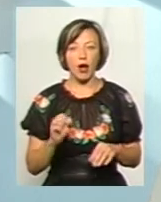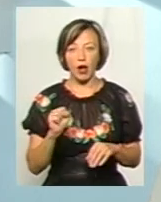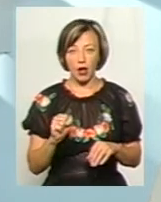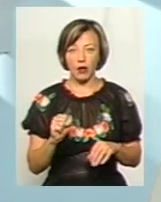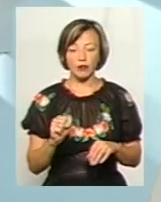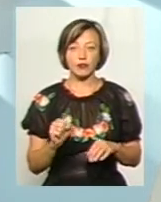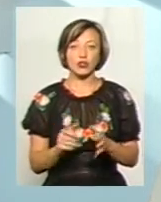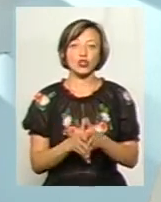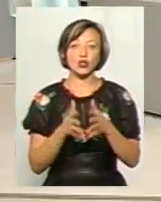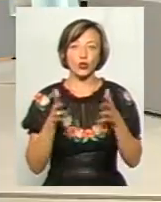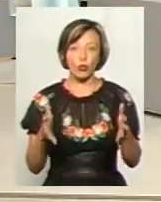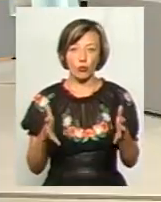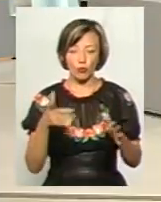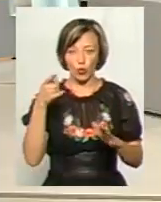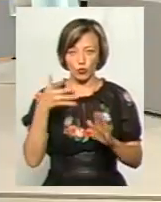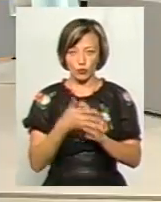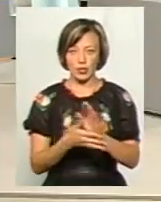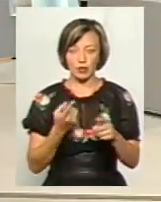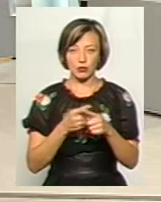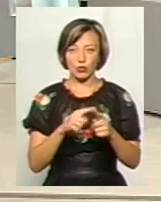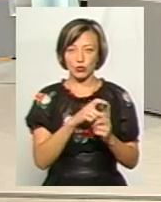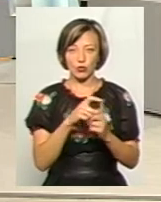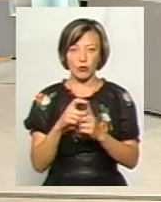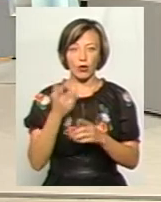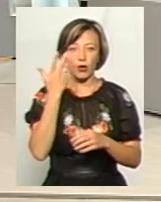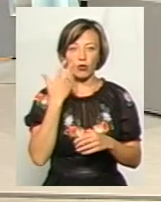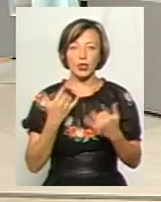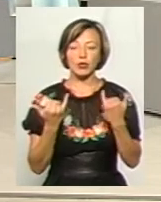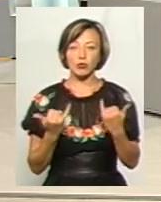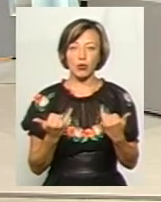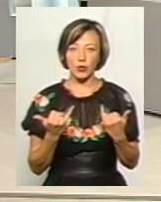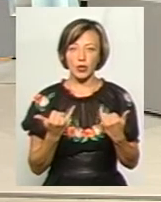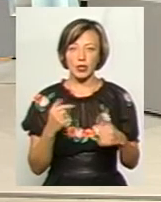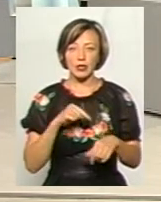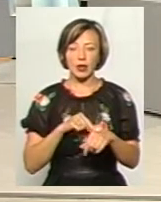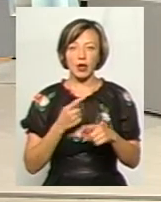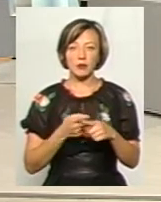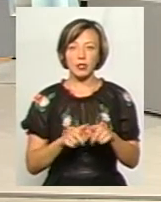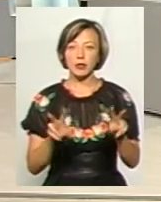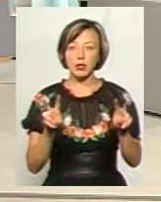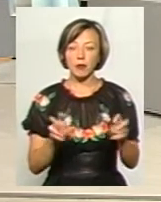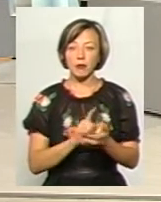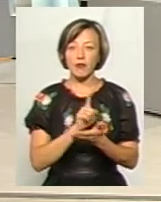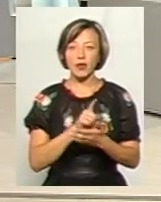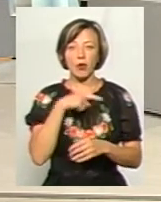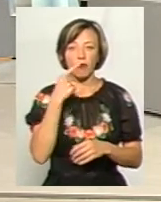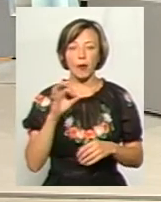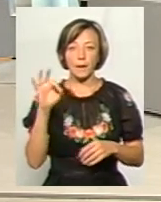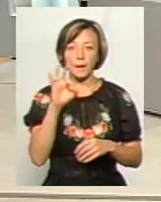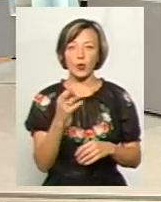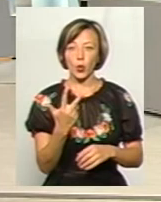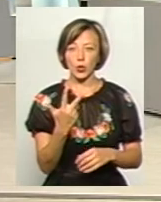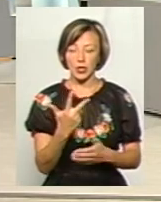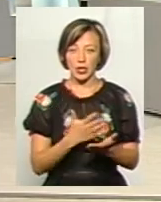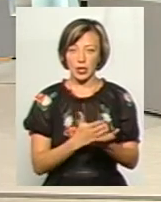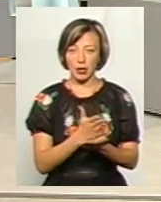культура в найширшому розумінні цього слова. І коли ми сьогодні вже торкаємося цієї теми, то ми повинні говорити про три напрямки,